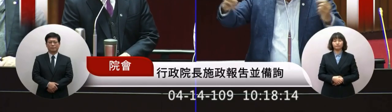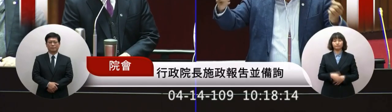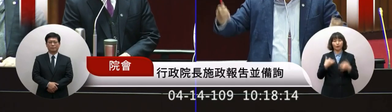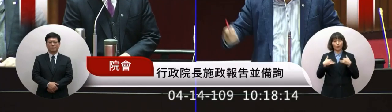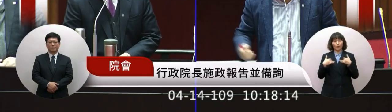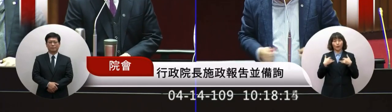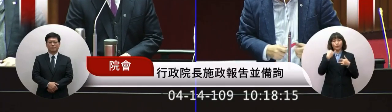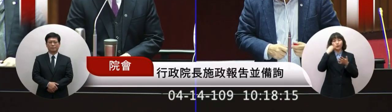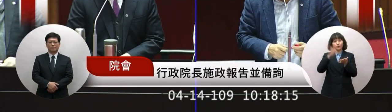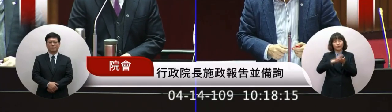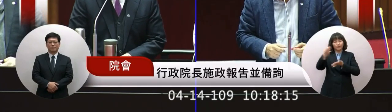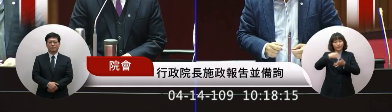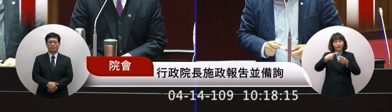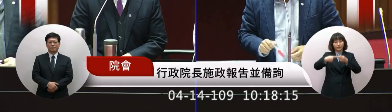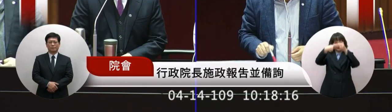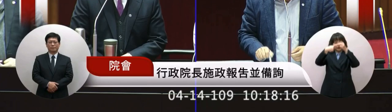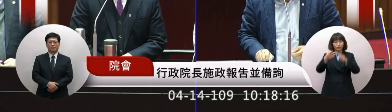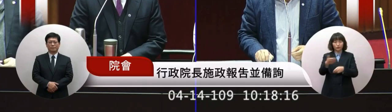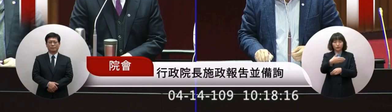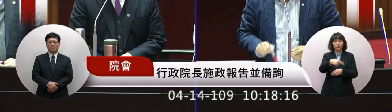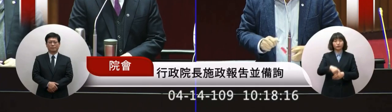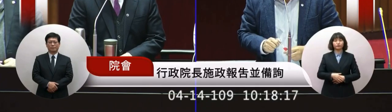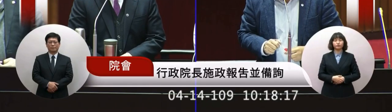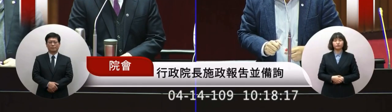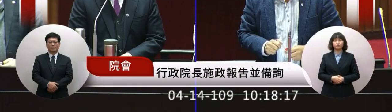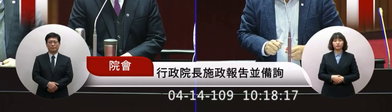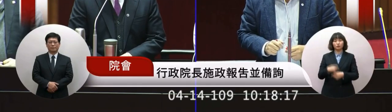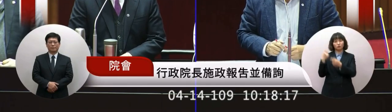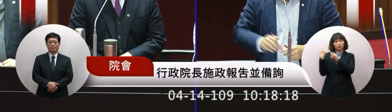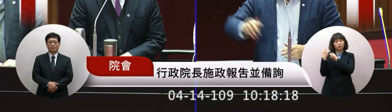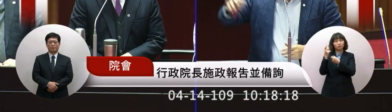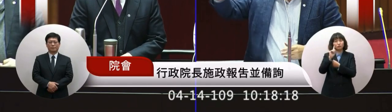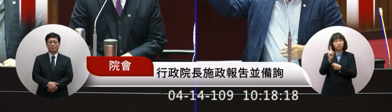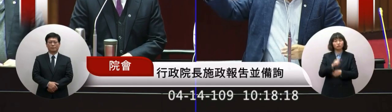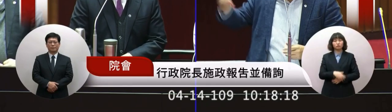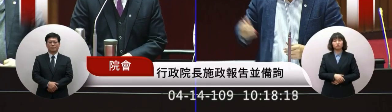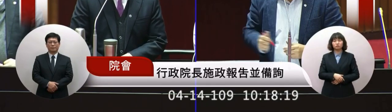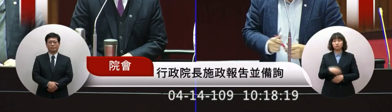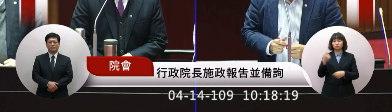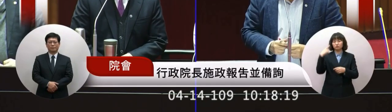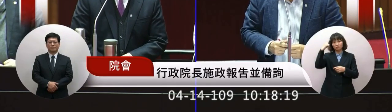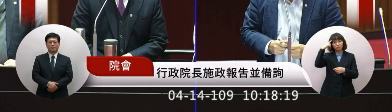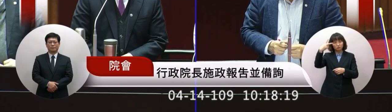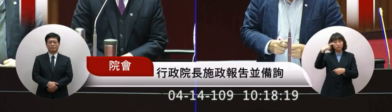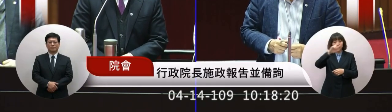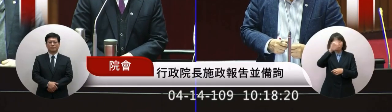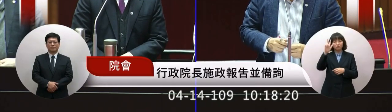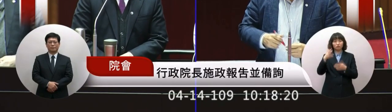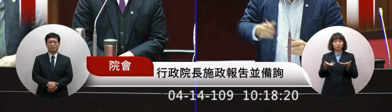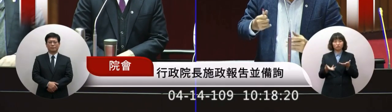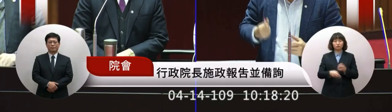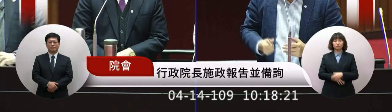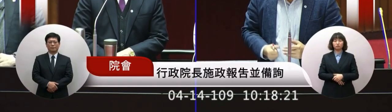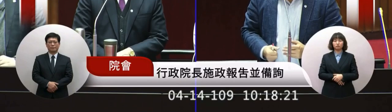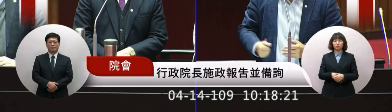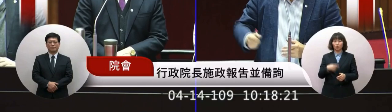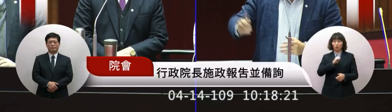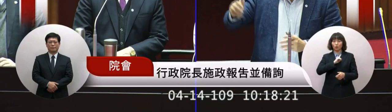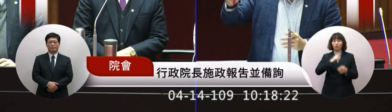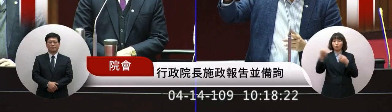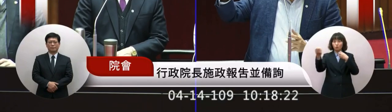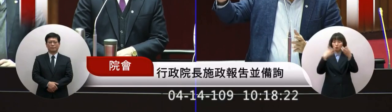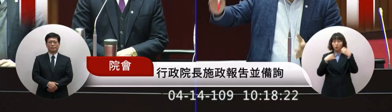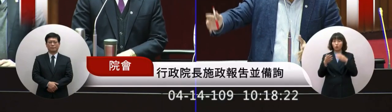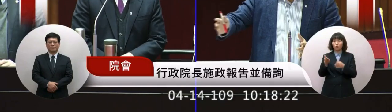可以打賣這第一尾了但是呢最近啊尤其這兩三天啊北溪也接